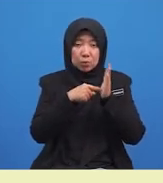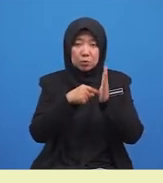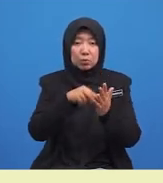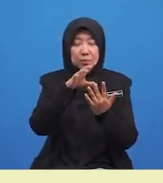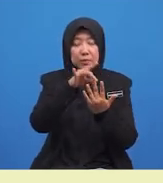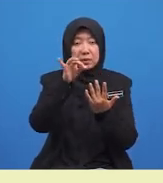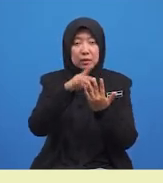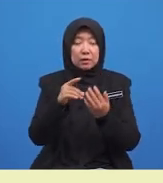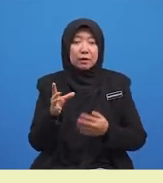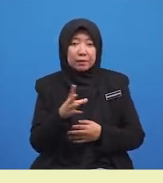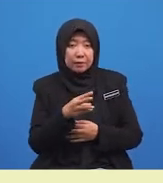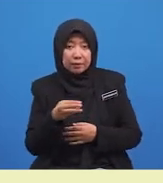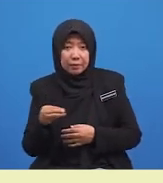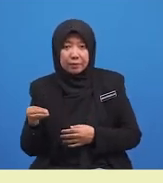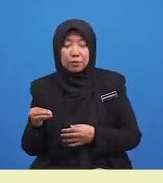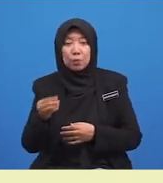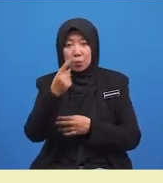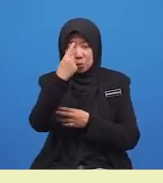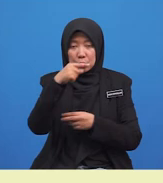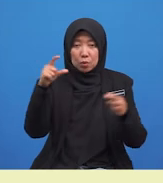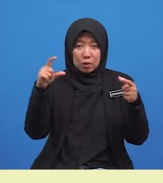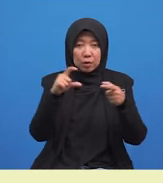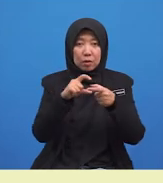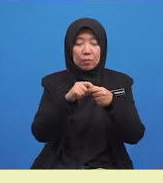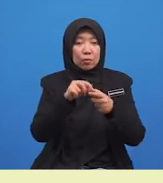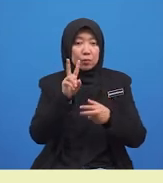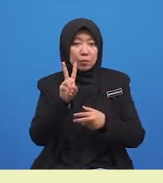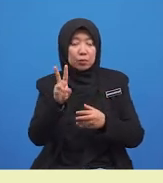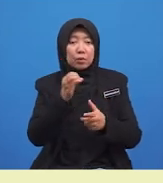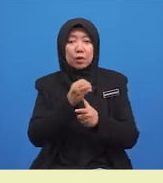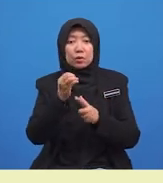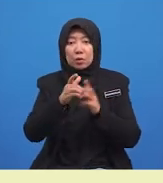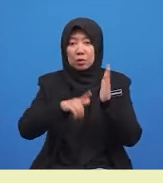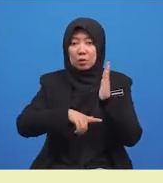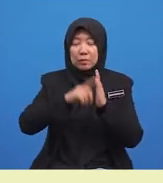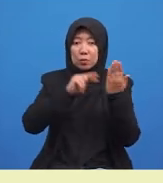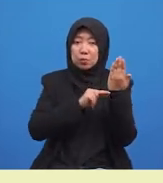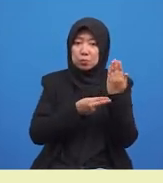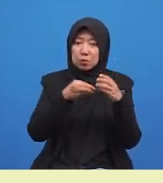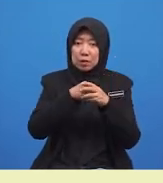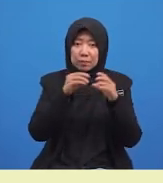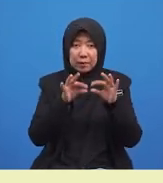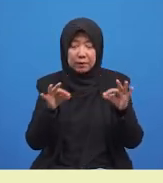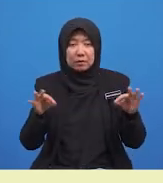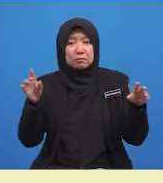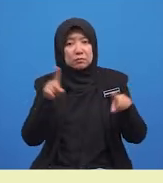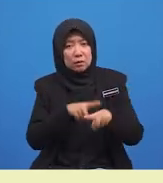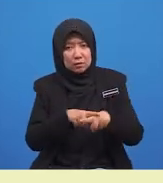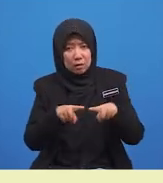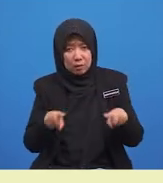dan untuk menggabungkan dua atau lebih unsur dalam ayat. Tetapi